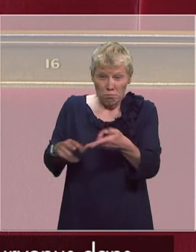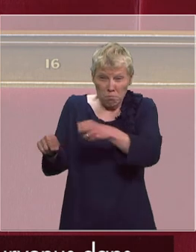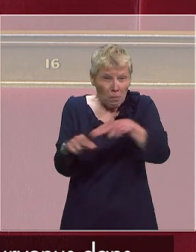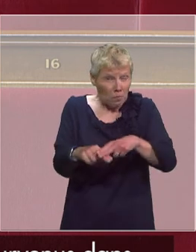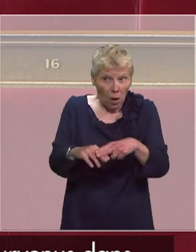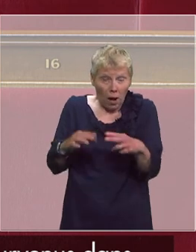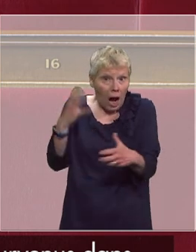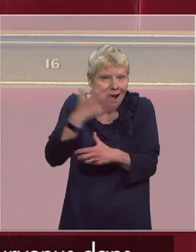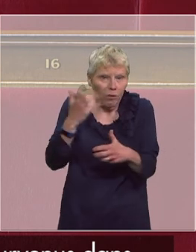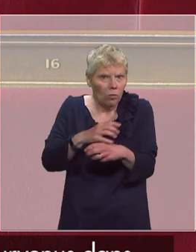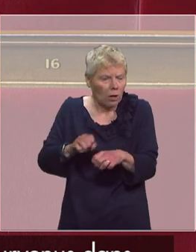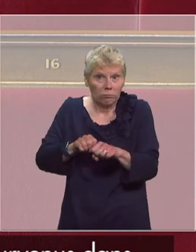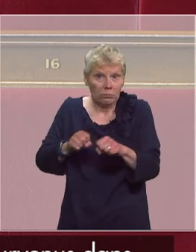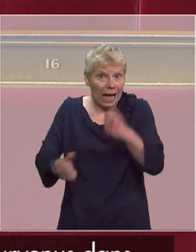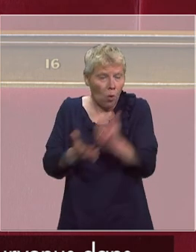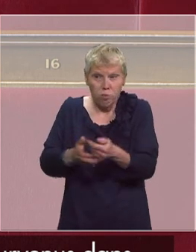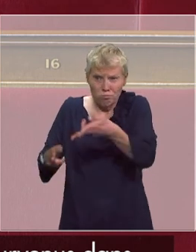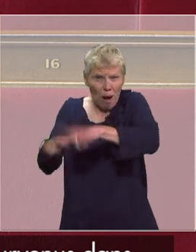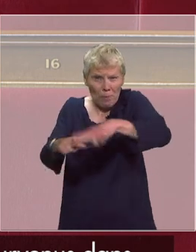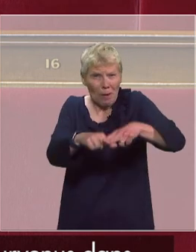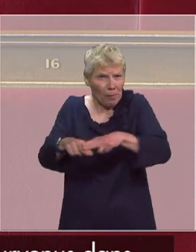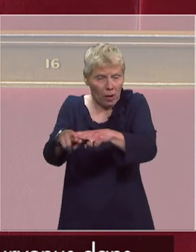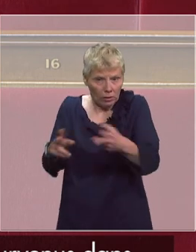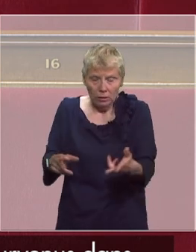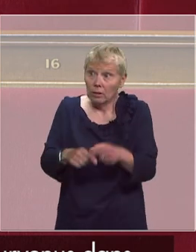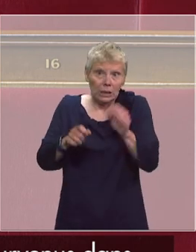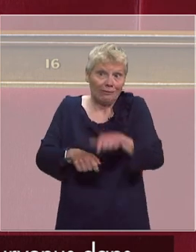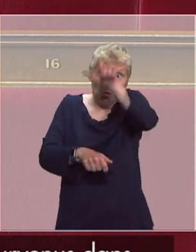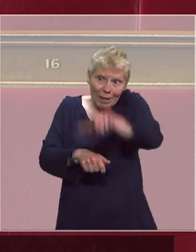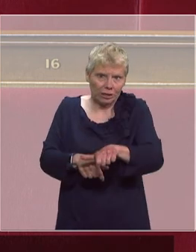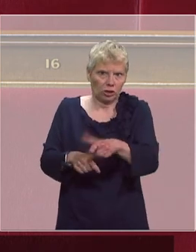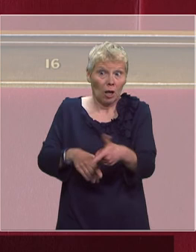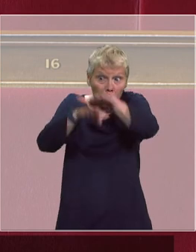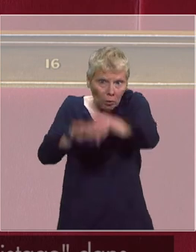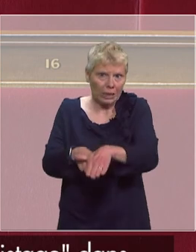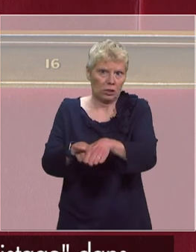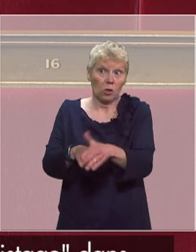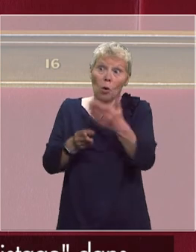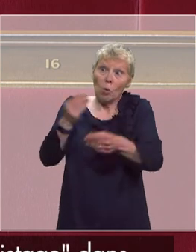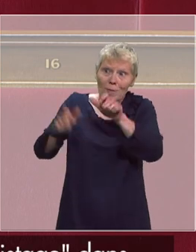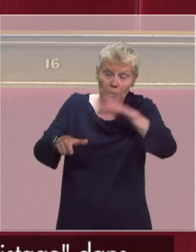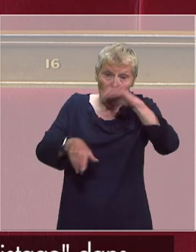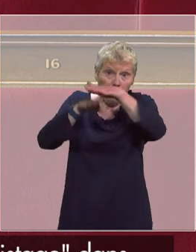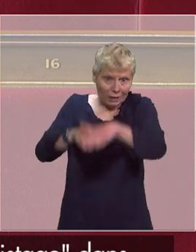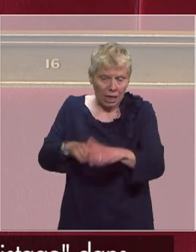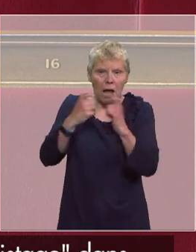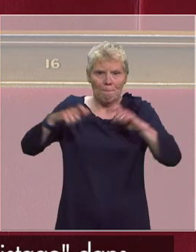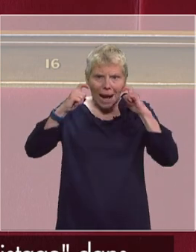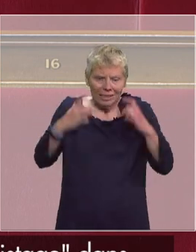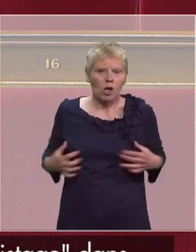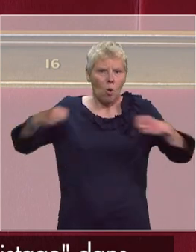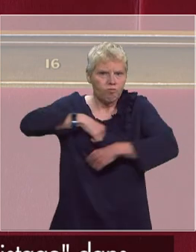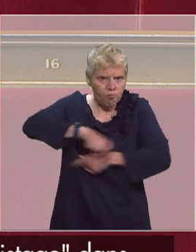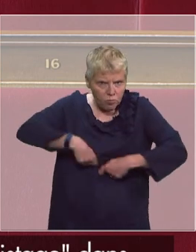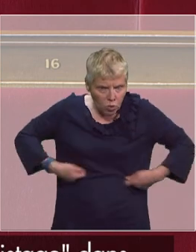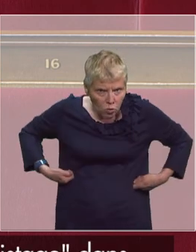absolument effrayantes. Nous devons impérativement protéger les pensionnaires et les personnels des EHPAD. Les masques sur blouse et gel